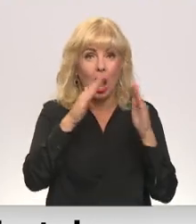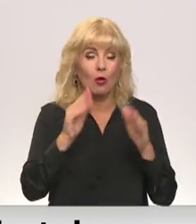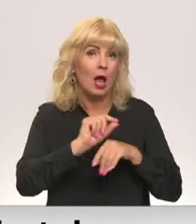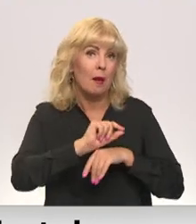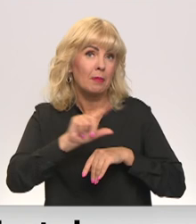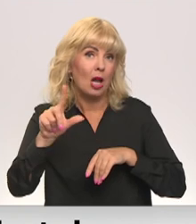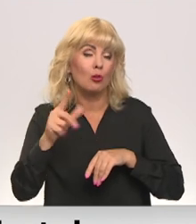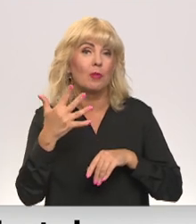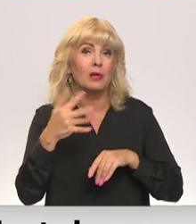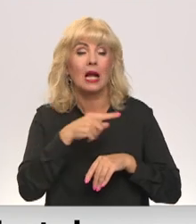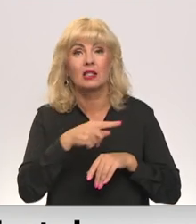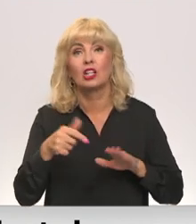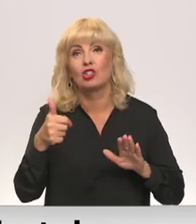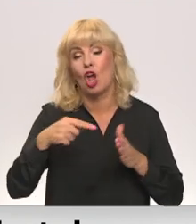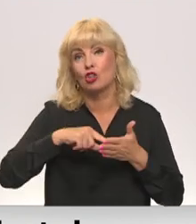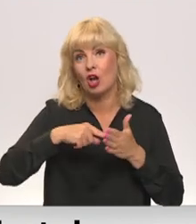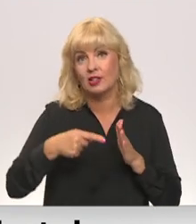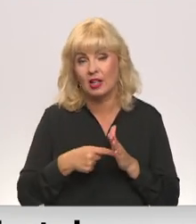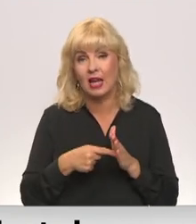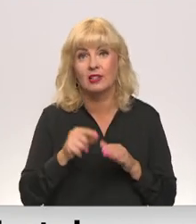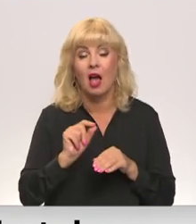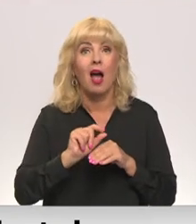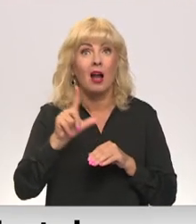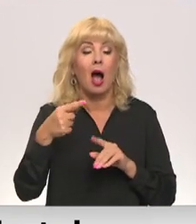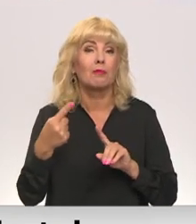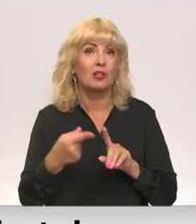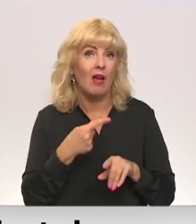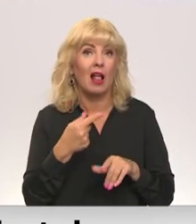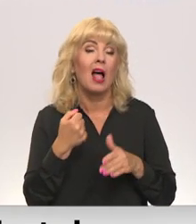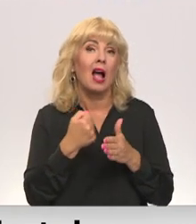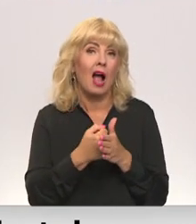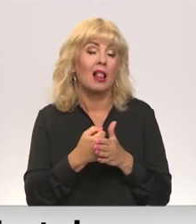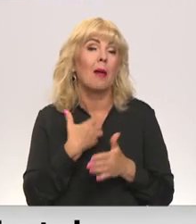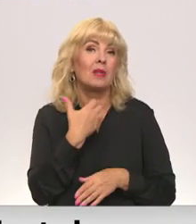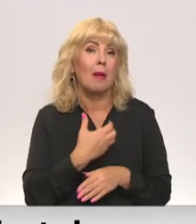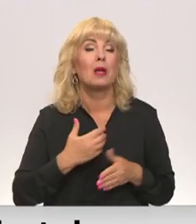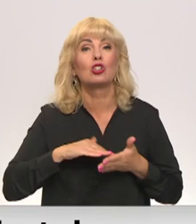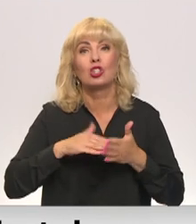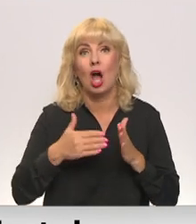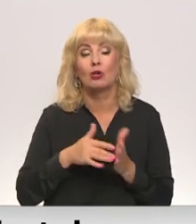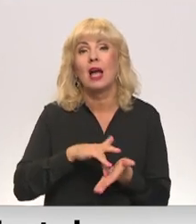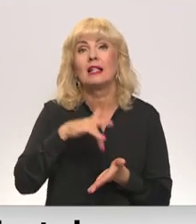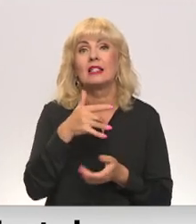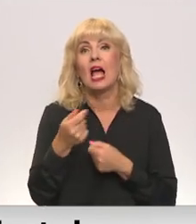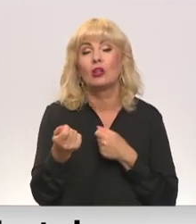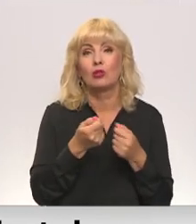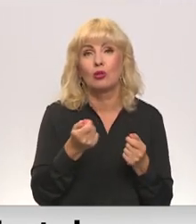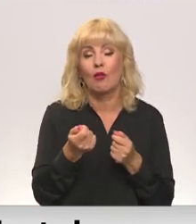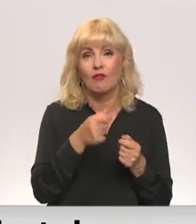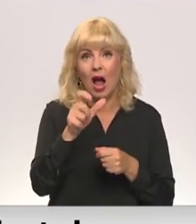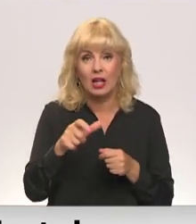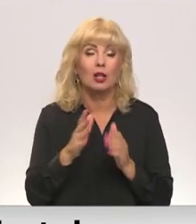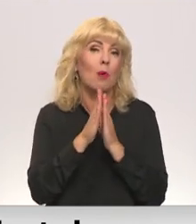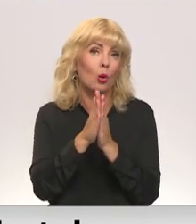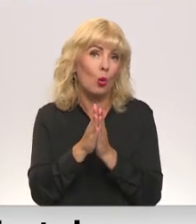pieauguši piecas līdz sešas reizes. Ja tie kāps vēl vairāk galējas nepieciešamības situācijā, centra vadība apsver iespēju